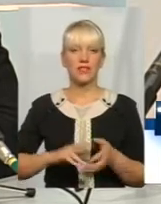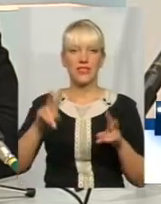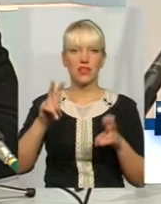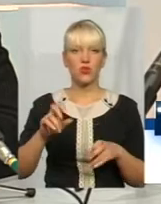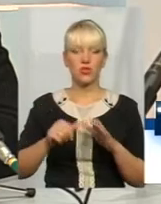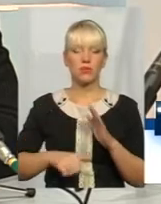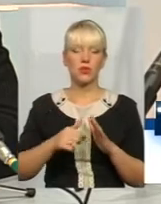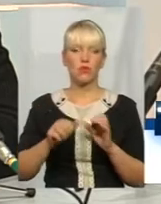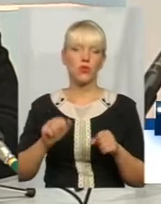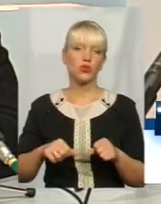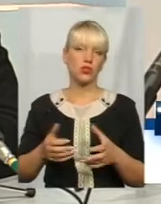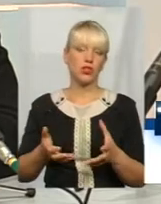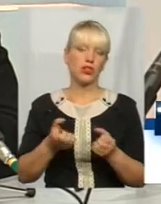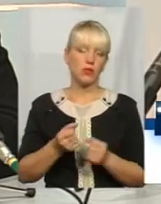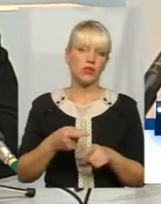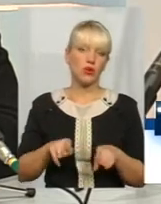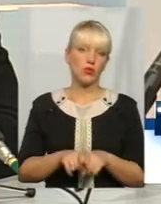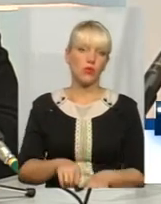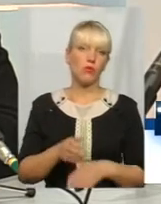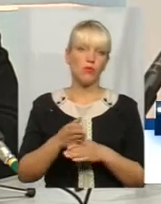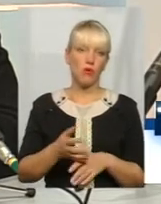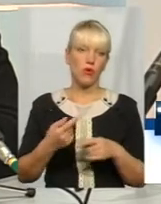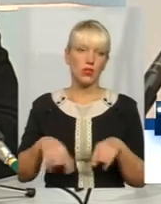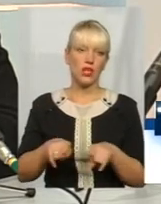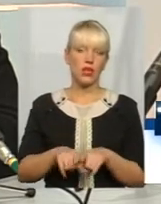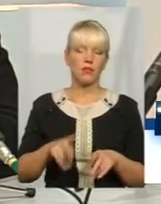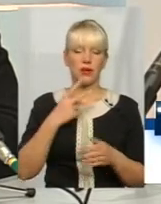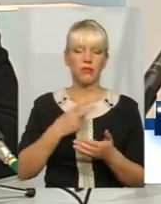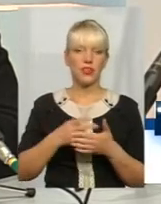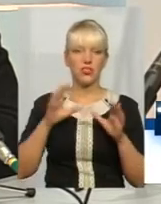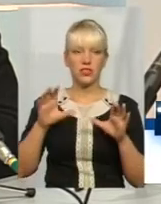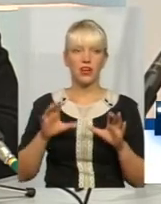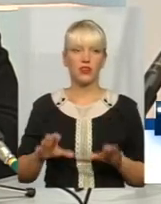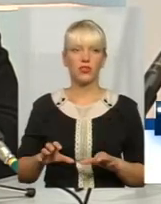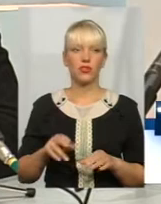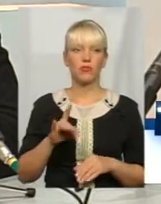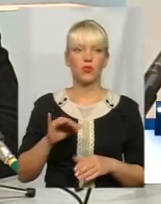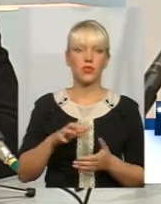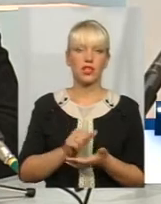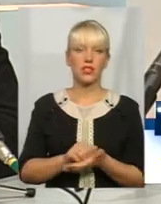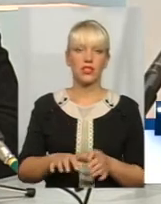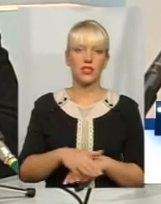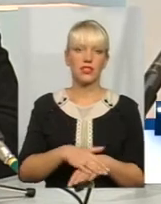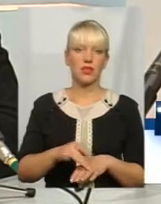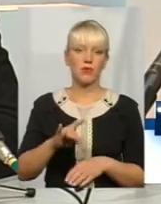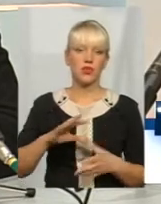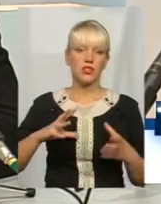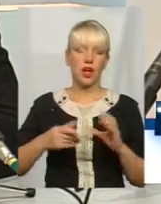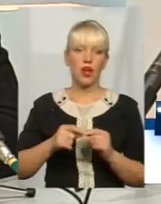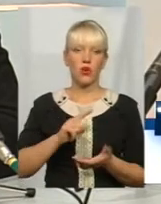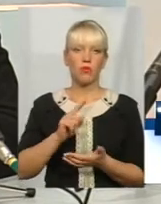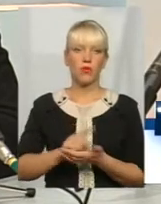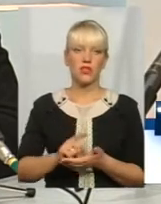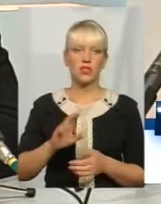безробітнього, можуть отримати таку допомогу? Такі норми передбачені чинним законодавством про зайнятость населення, про загальнобов'язкове